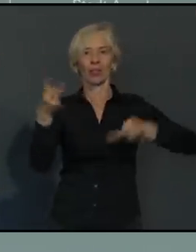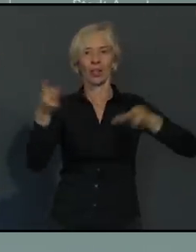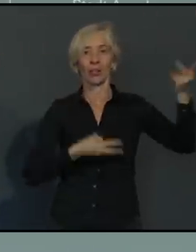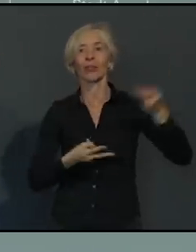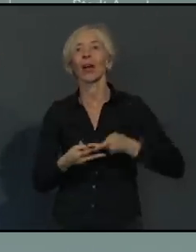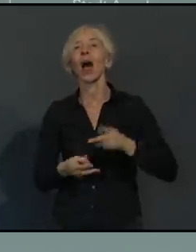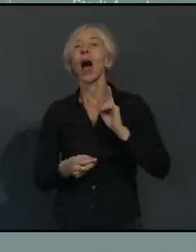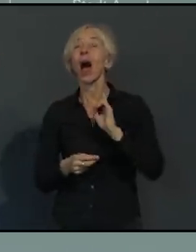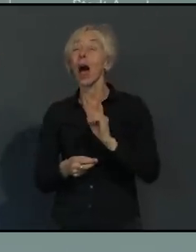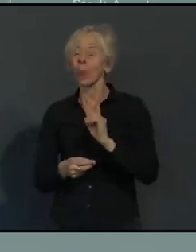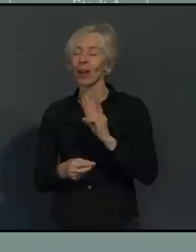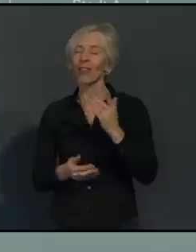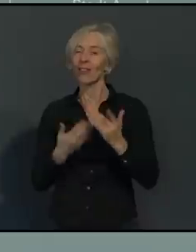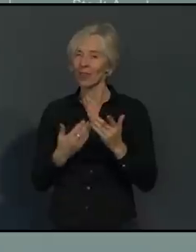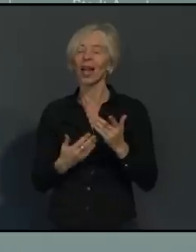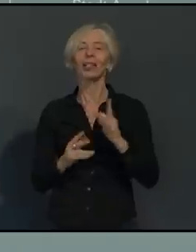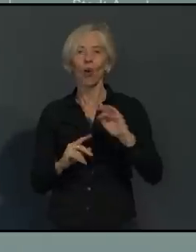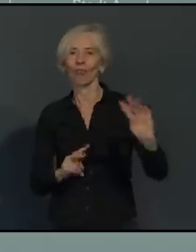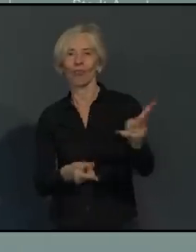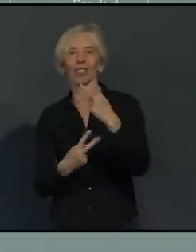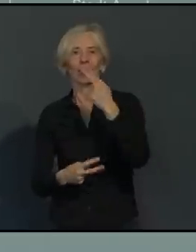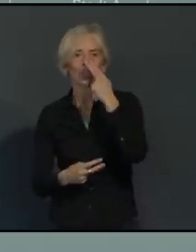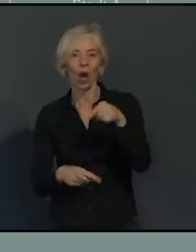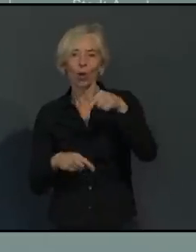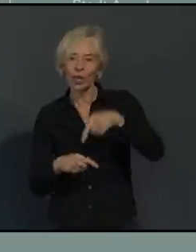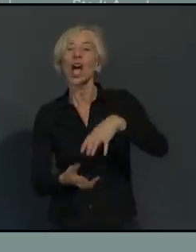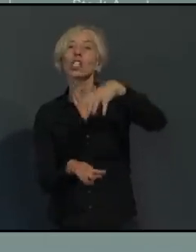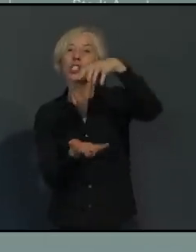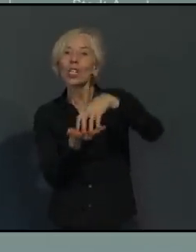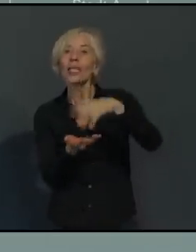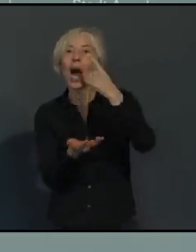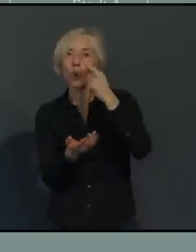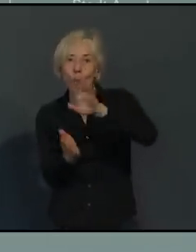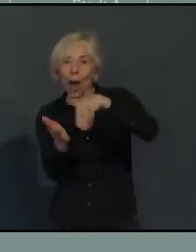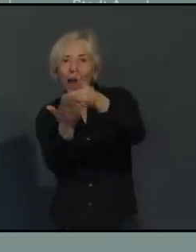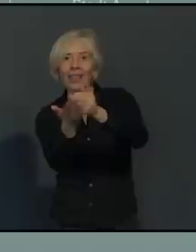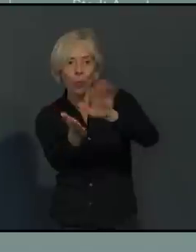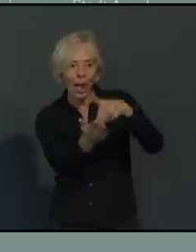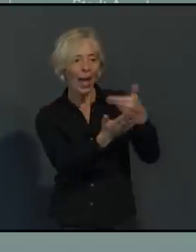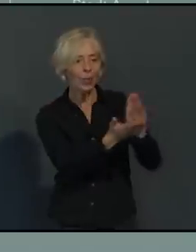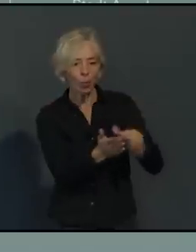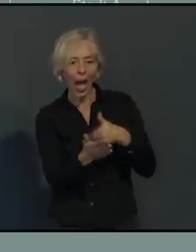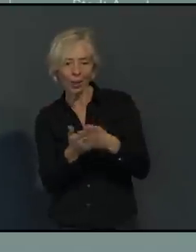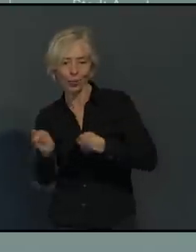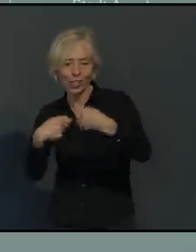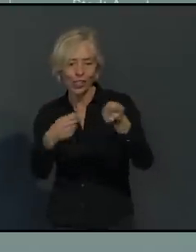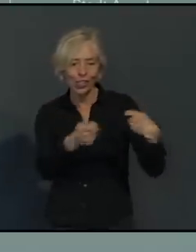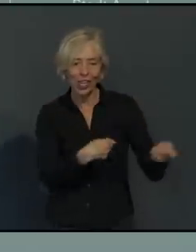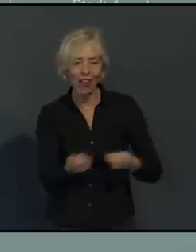entdecken will, auch mal Neues sehen will und abseits vielleicht dieses Online-Riesen